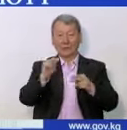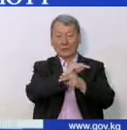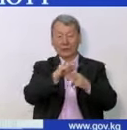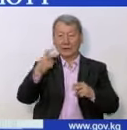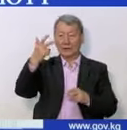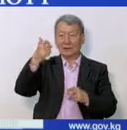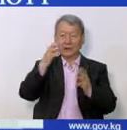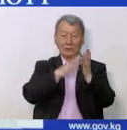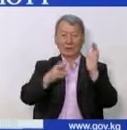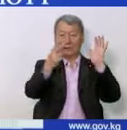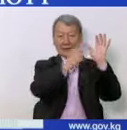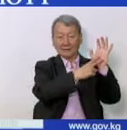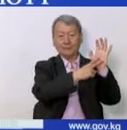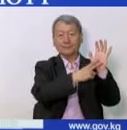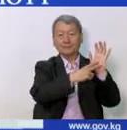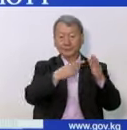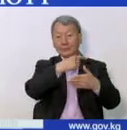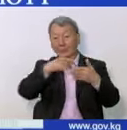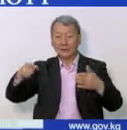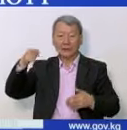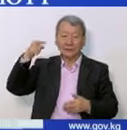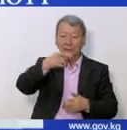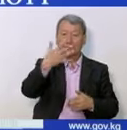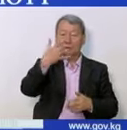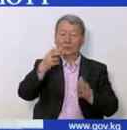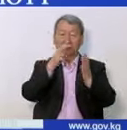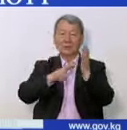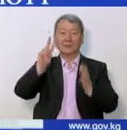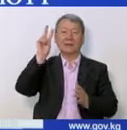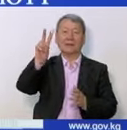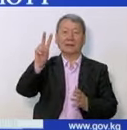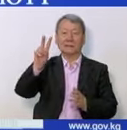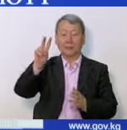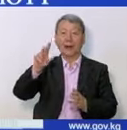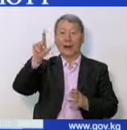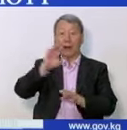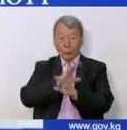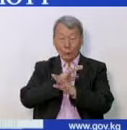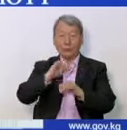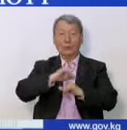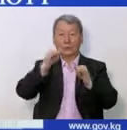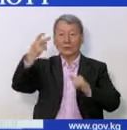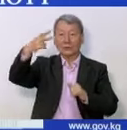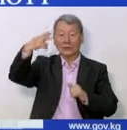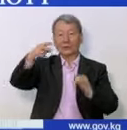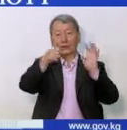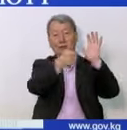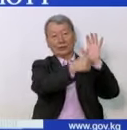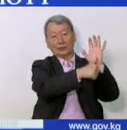397, выписано 1572, умерших на сегодня 26